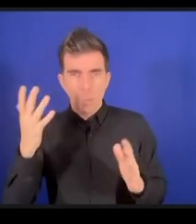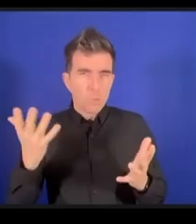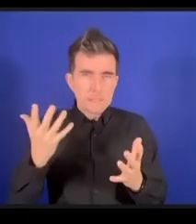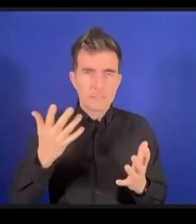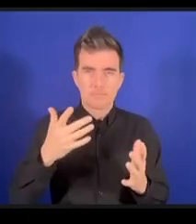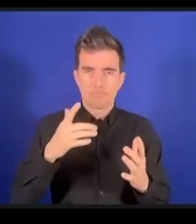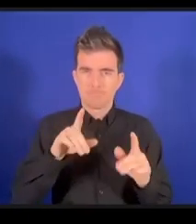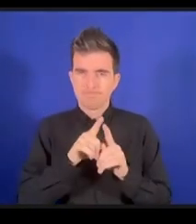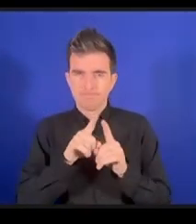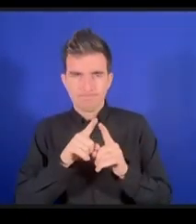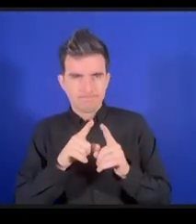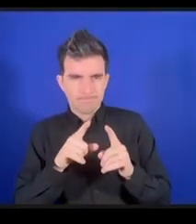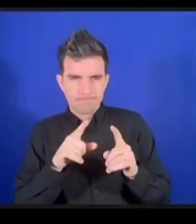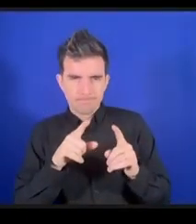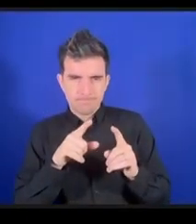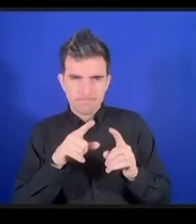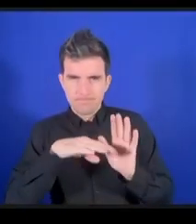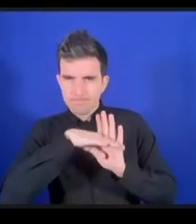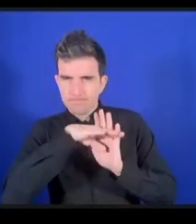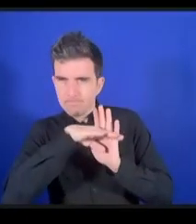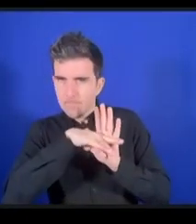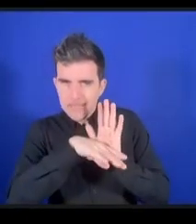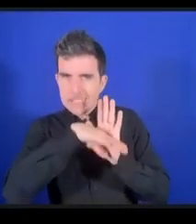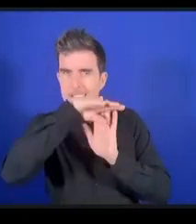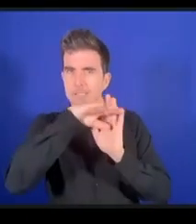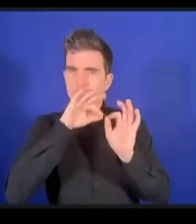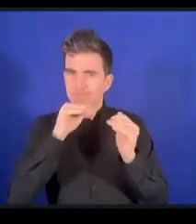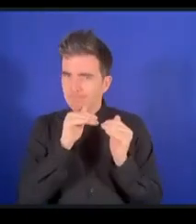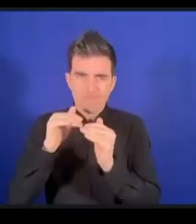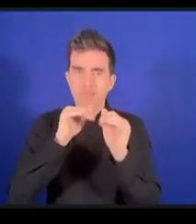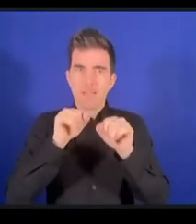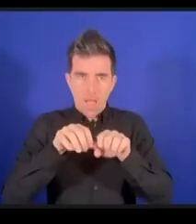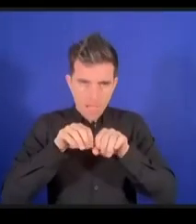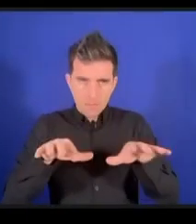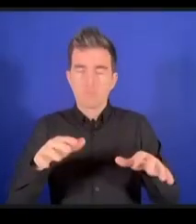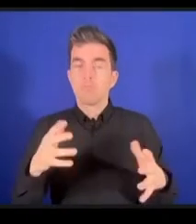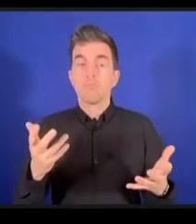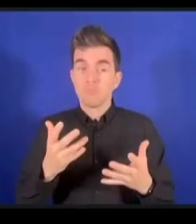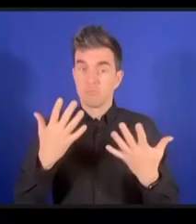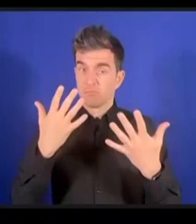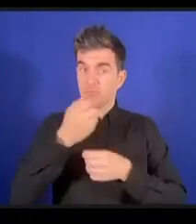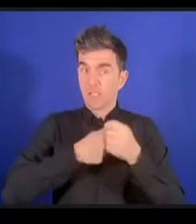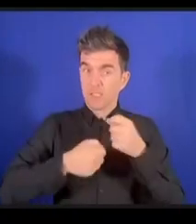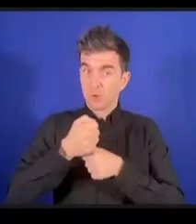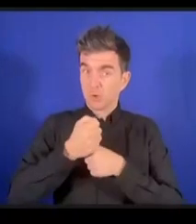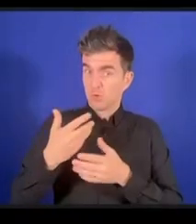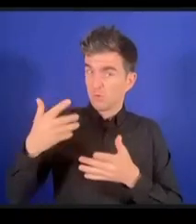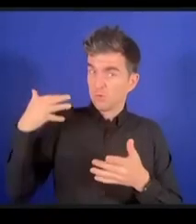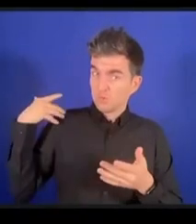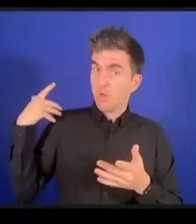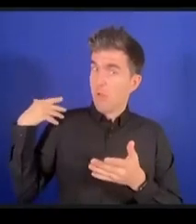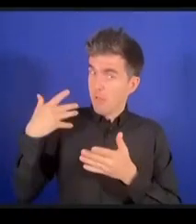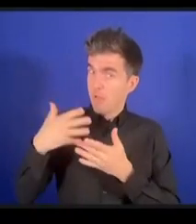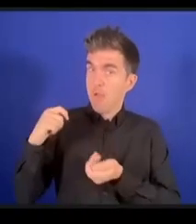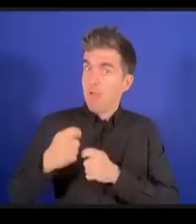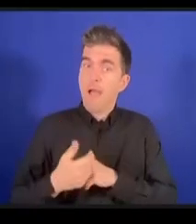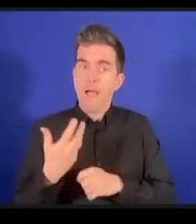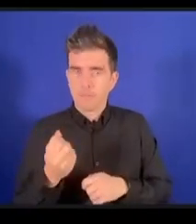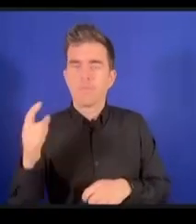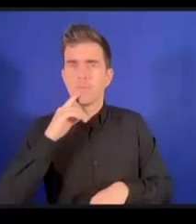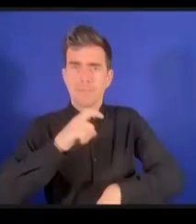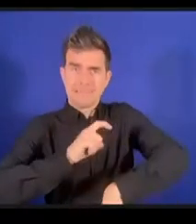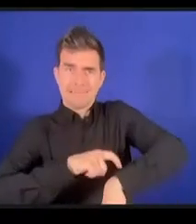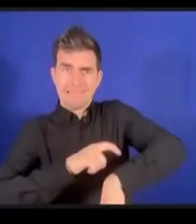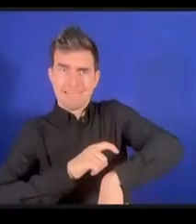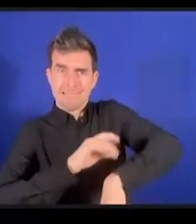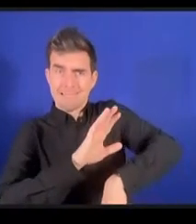de ces normes je dois vous arrêter on doit vraiment limiter le temps de parole pour laisser